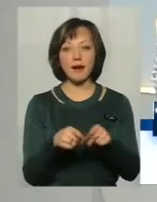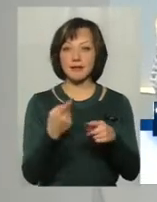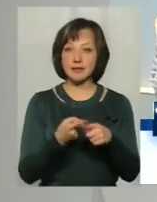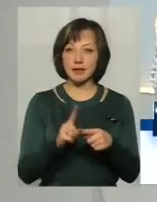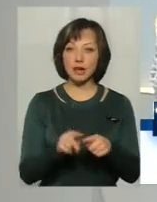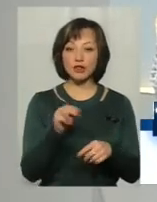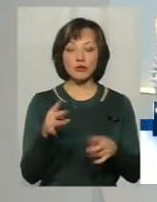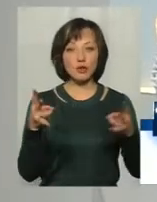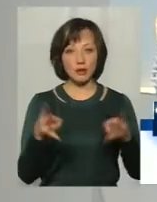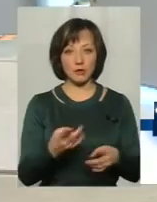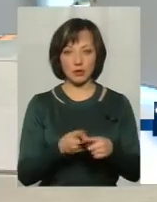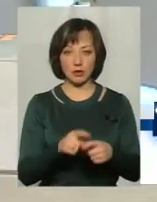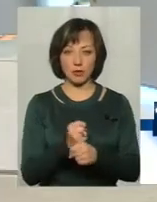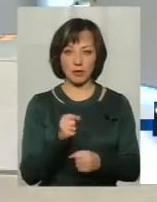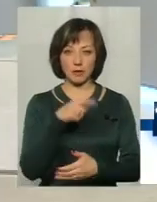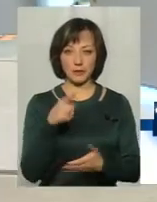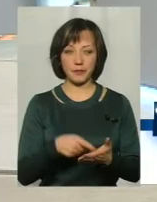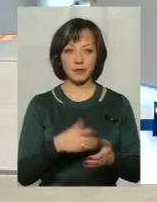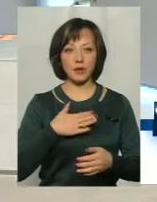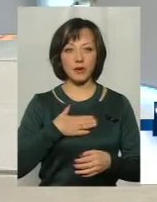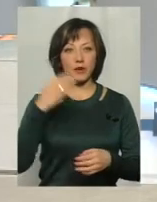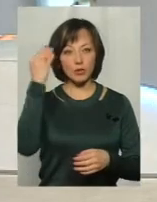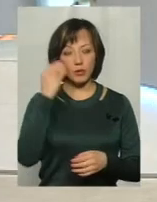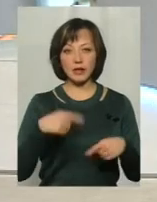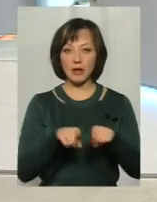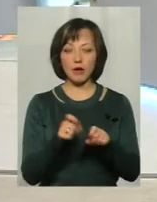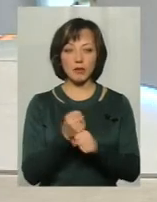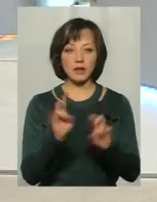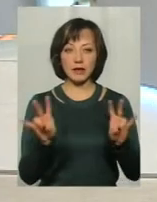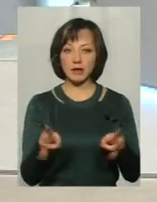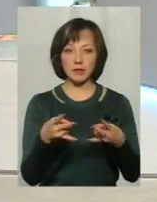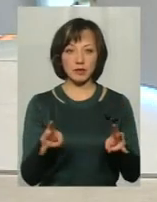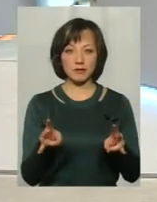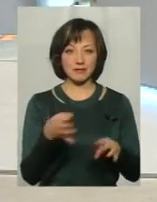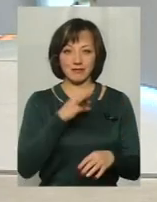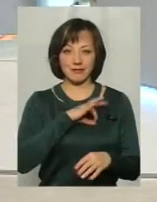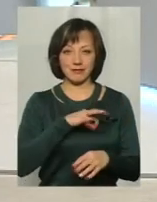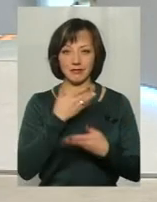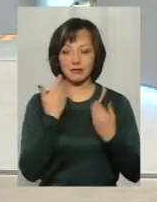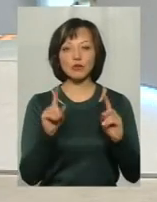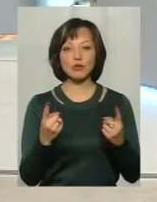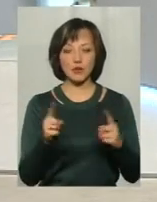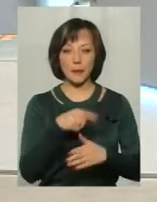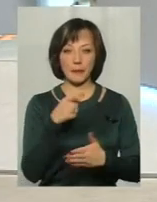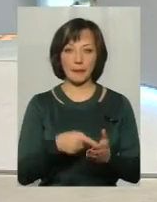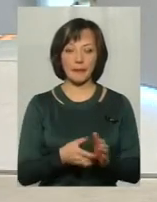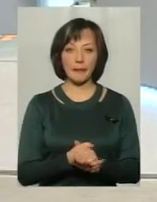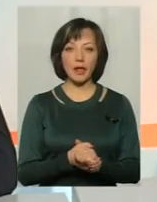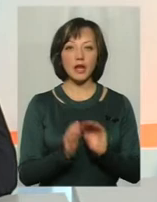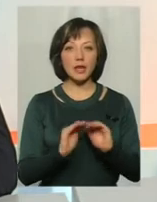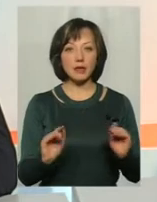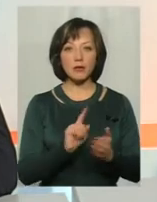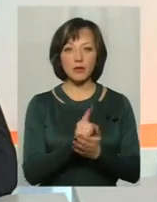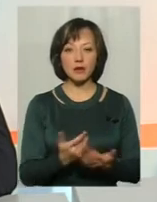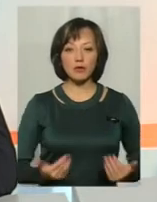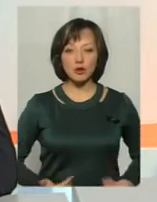і чи потрібно це робити? Я думаю, що так робити не потрібно, тому що... Неефективно. Чому? Тому що діти повинні